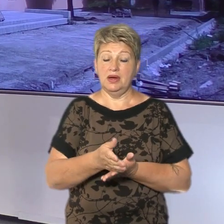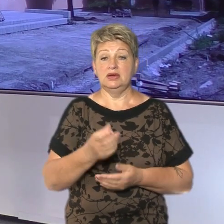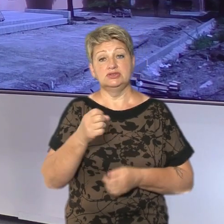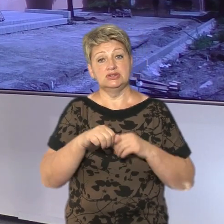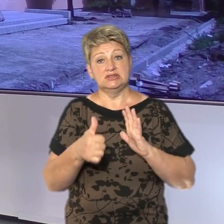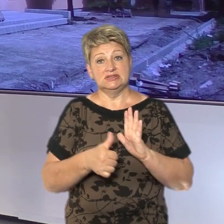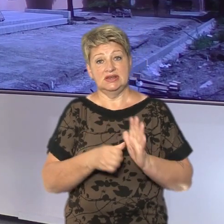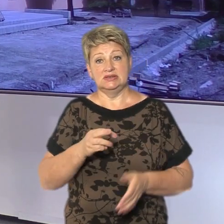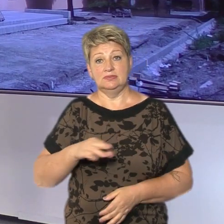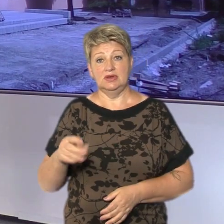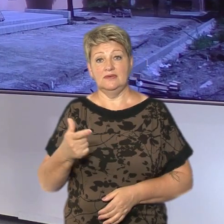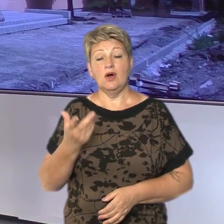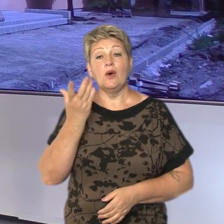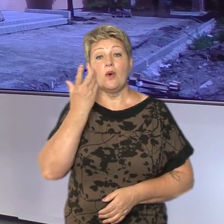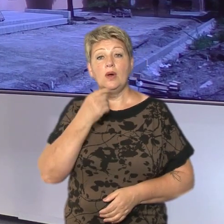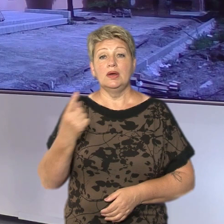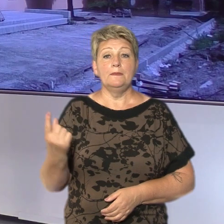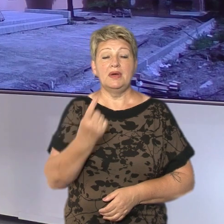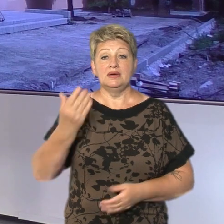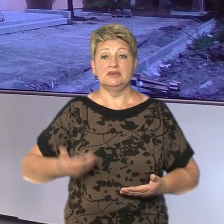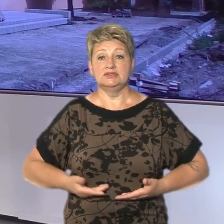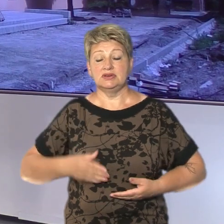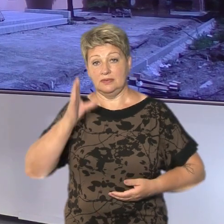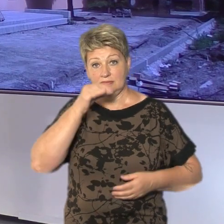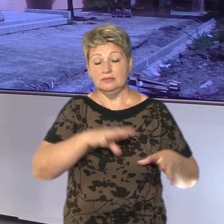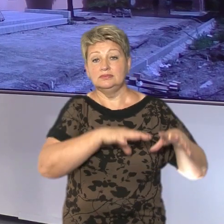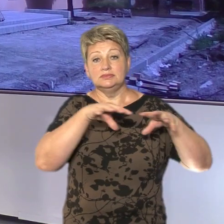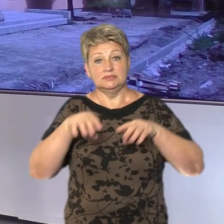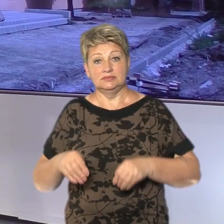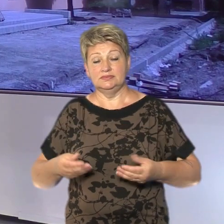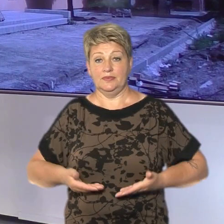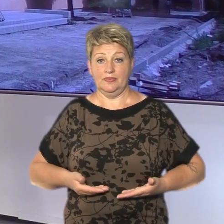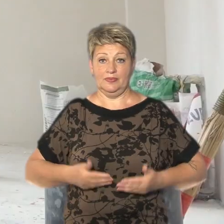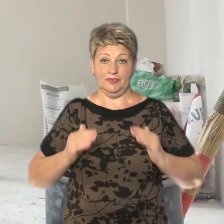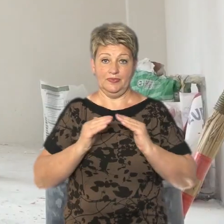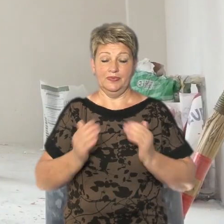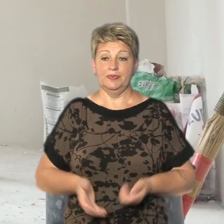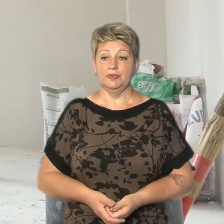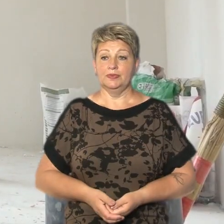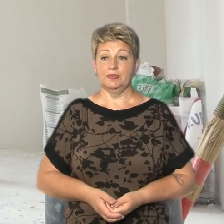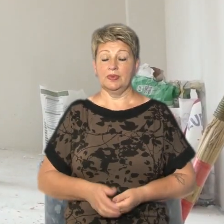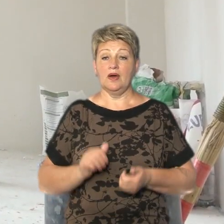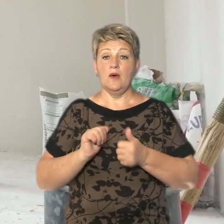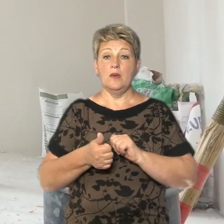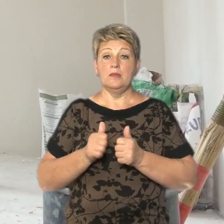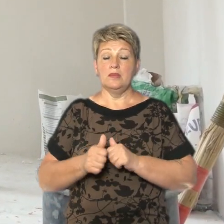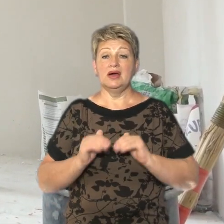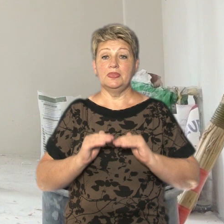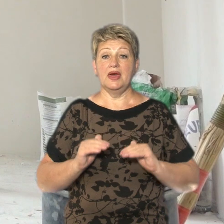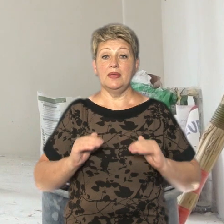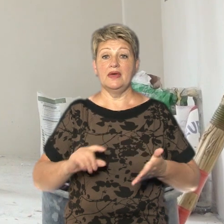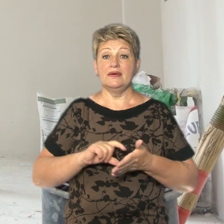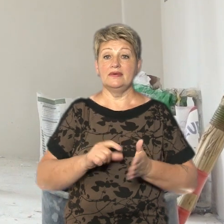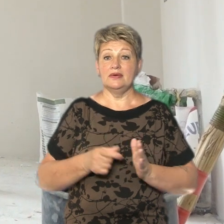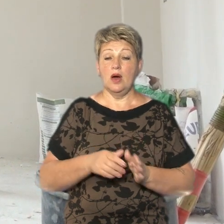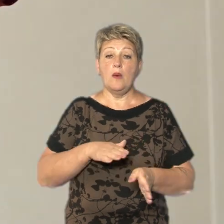гривень. Коли перші мешканці зможуть заселитися до осель, дивіться у сюжеті Дар'ї Шевченко. Замість дитячих ігрових тепер